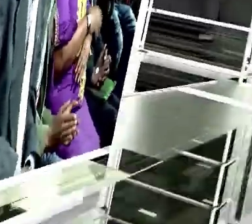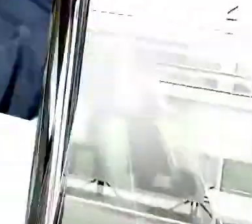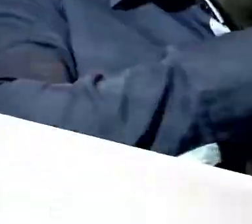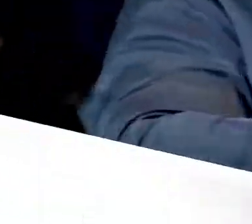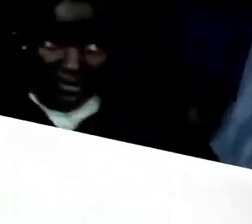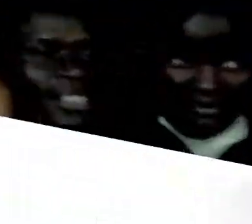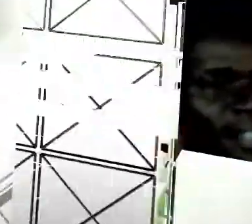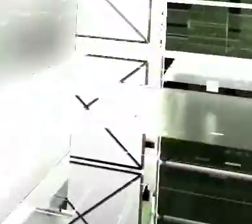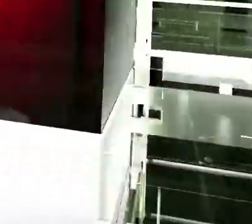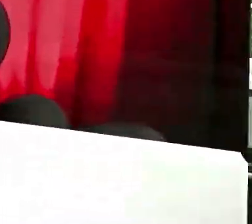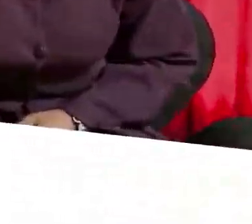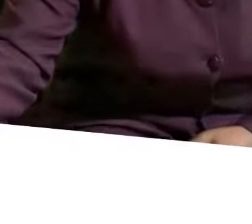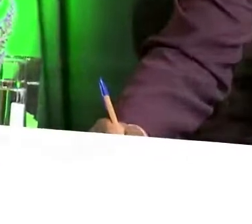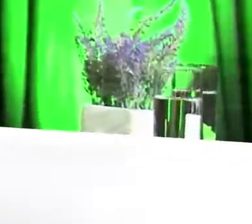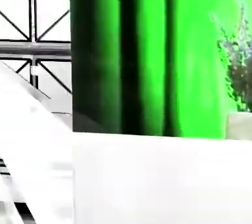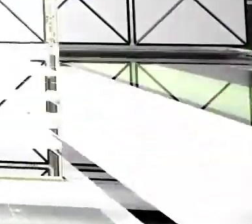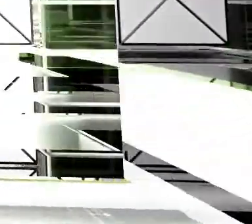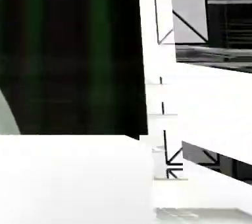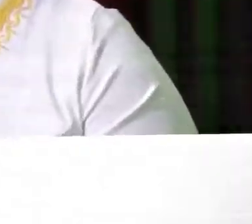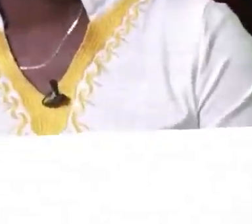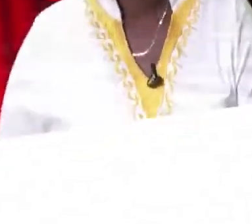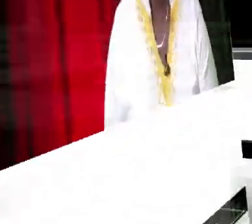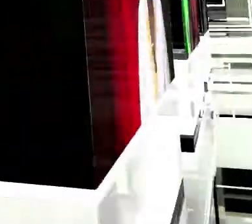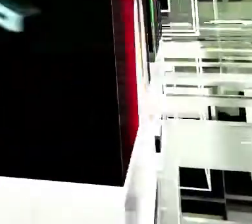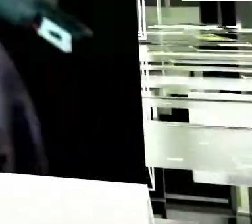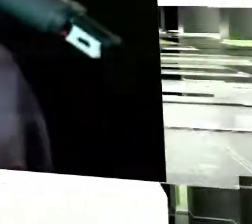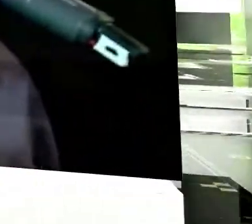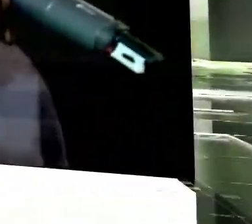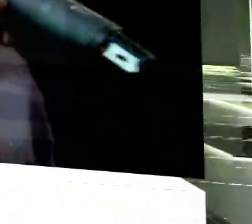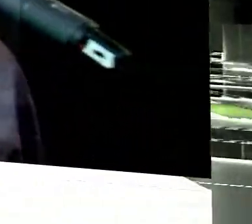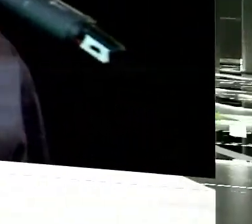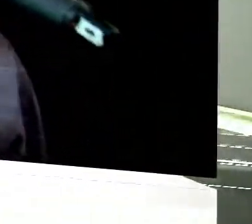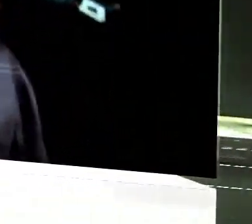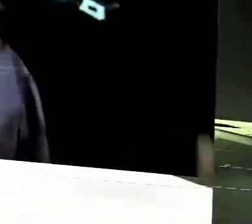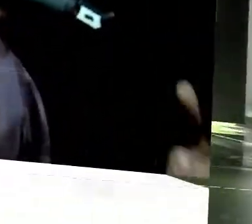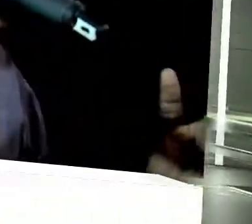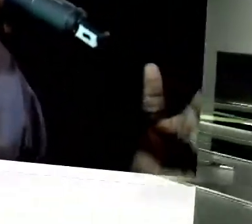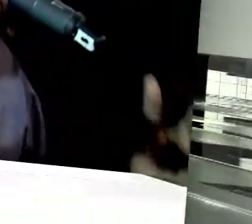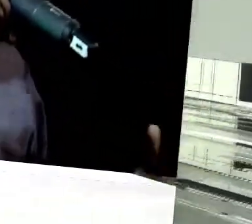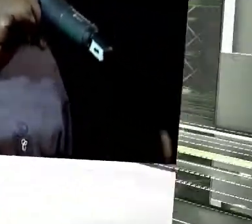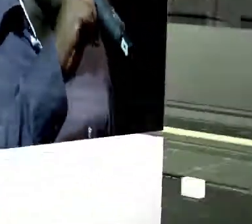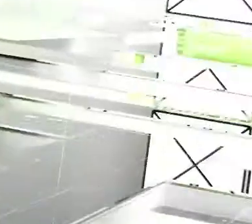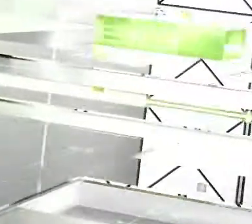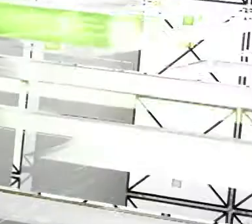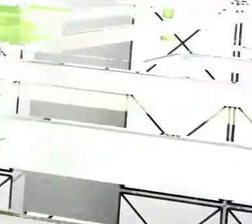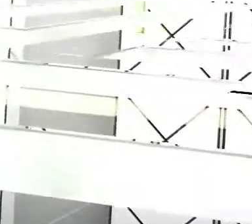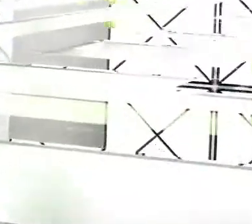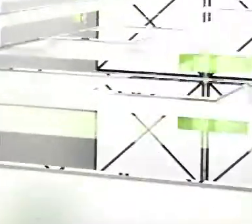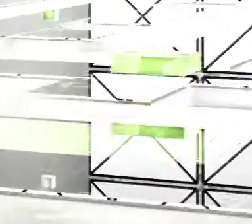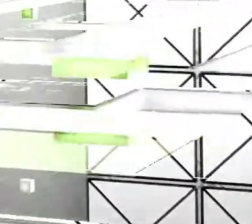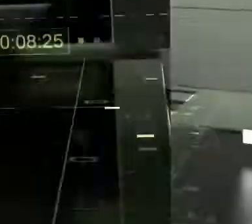itaka Tungane pamoja Tujenge nchi yetu Kenya ni